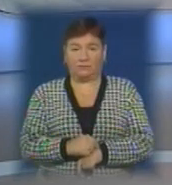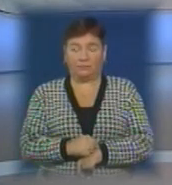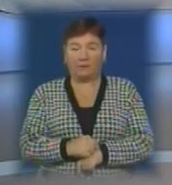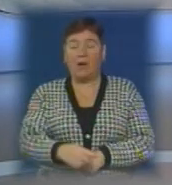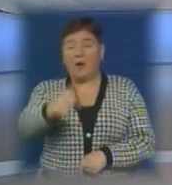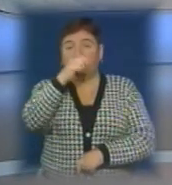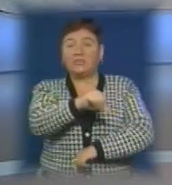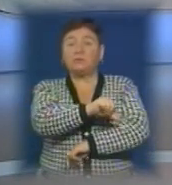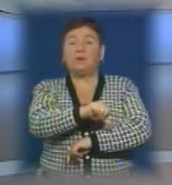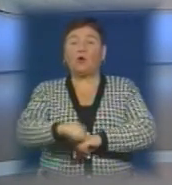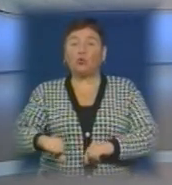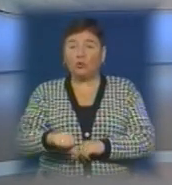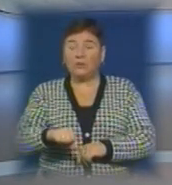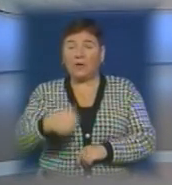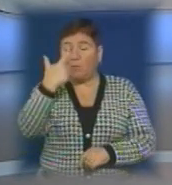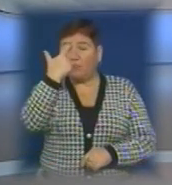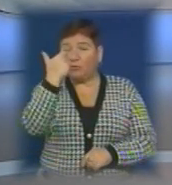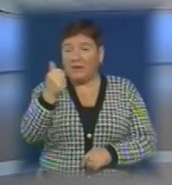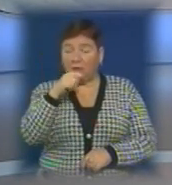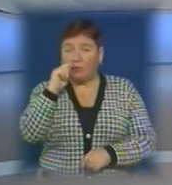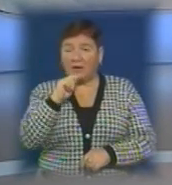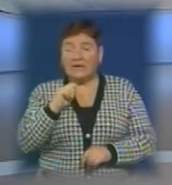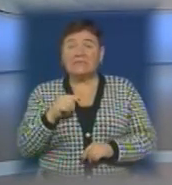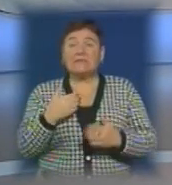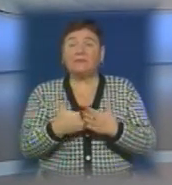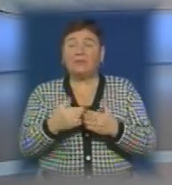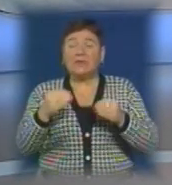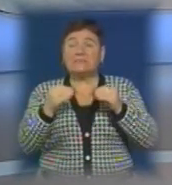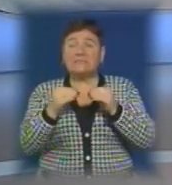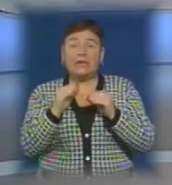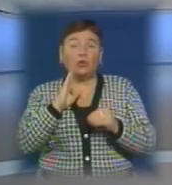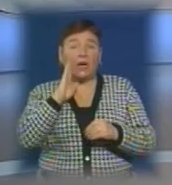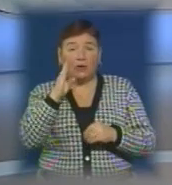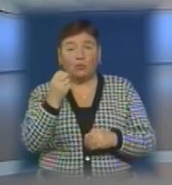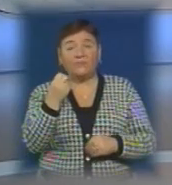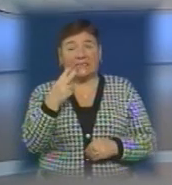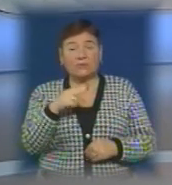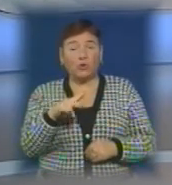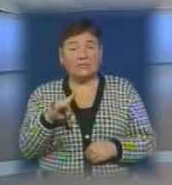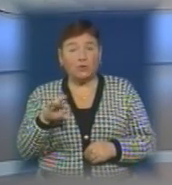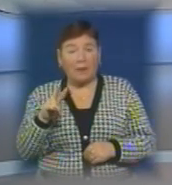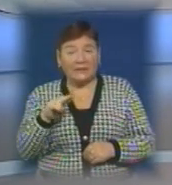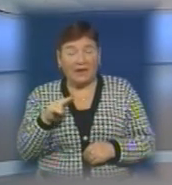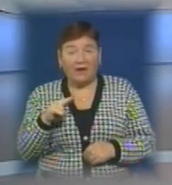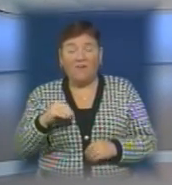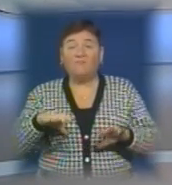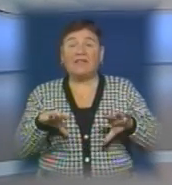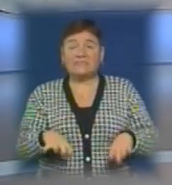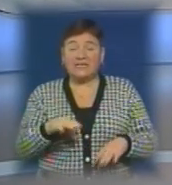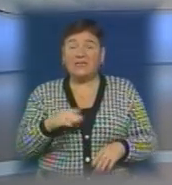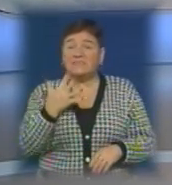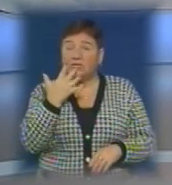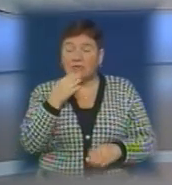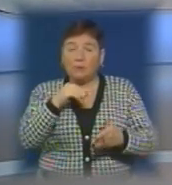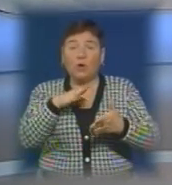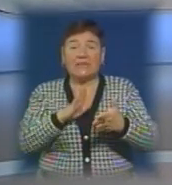Держприкордонслужба України повідомляє, що за наявною інформацією з 10-ї ранку 12 листопада власники автомобілів з іноземною